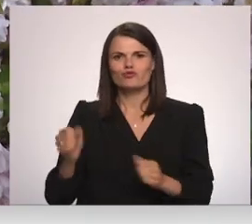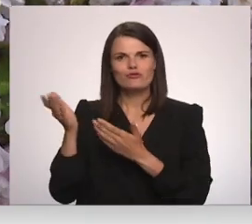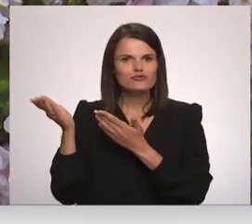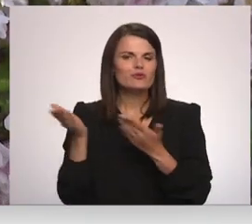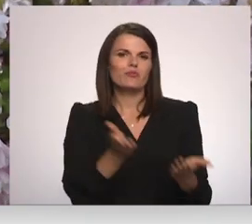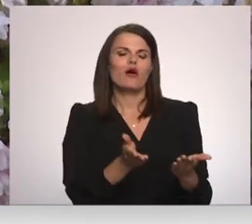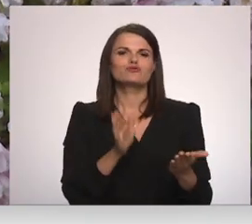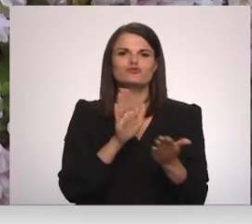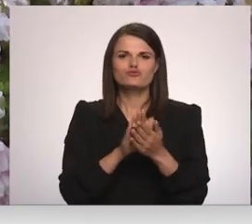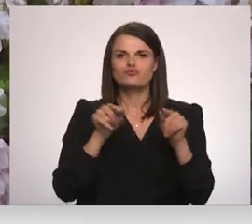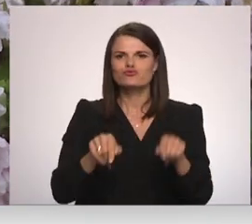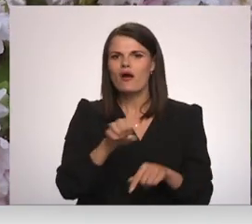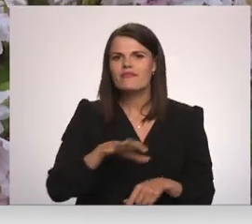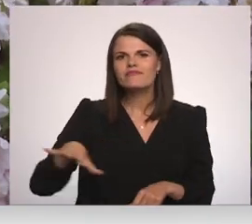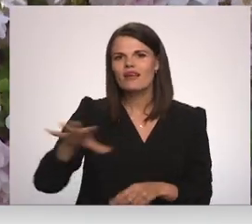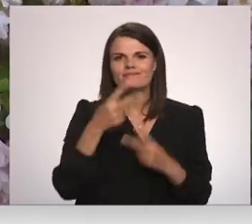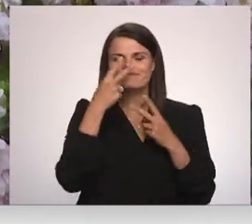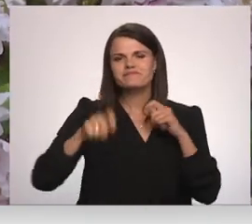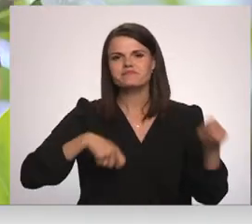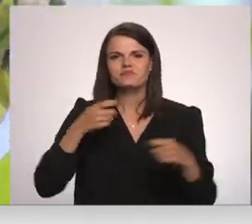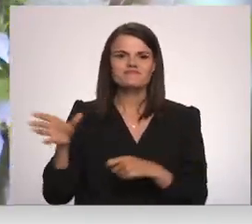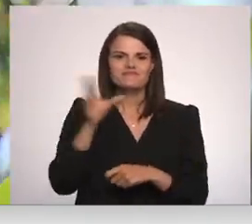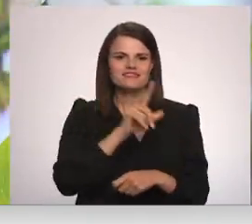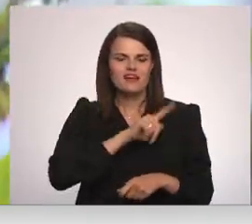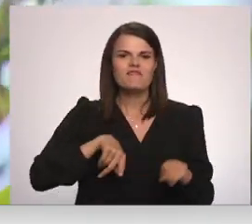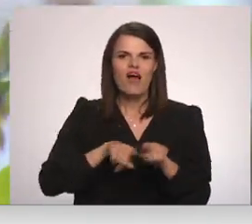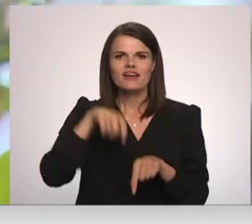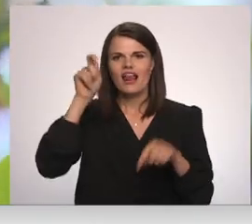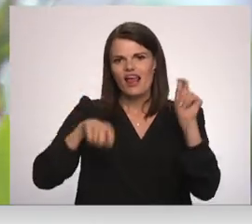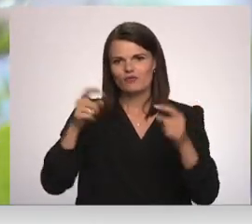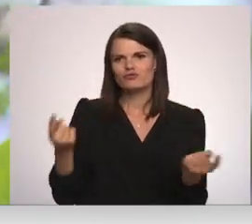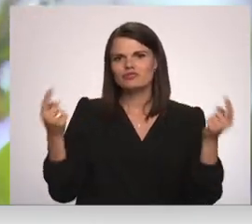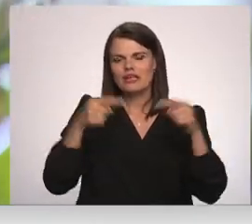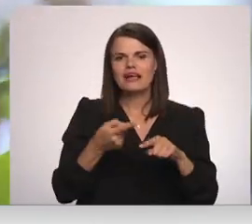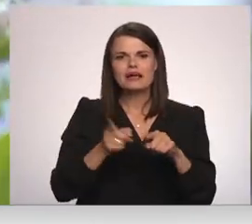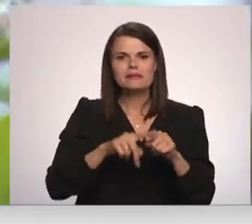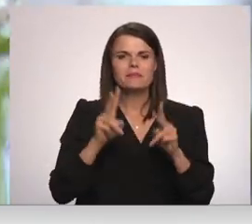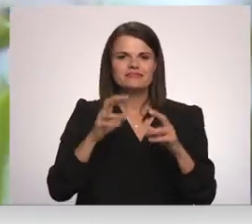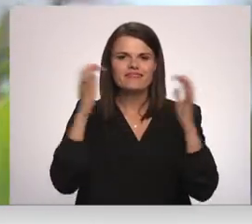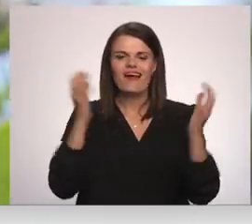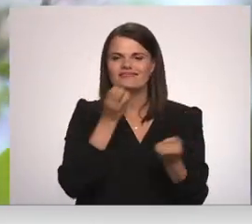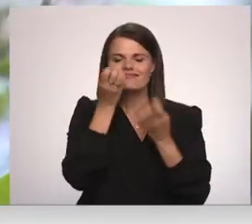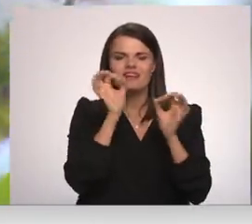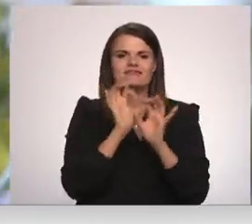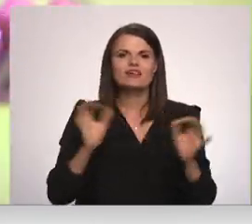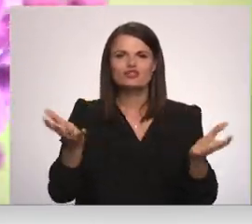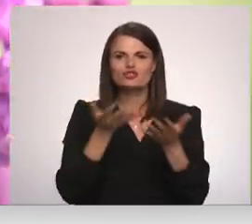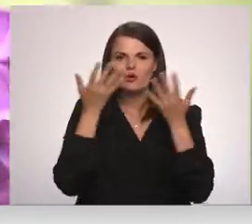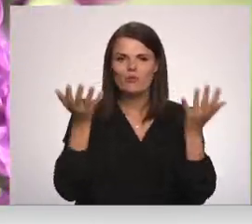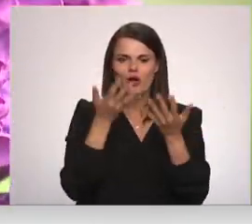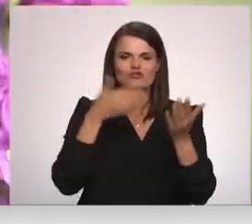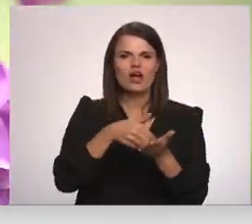ceriņu dārzu un baudiet ceriņus visur Latvijā arī lietuslaikā, jo ceriņi skaisti smaržo, viņu